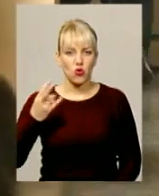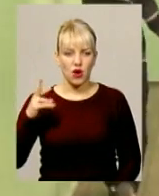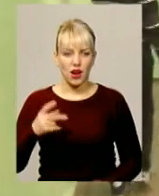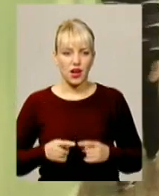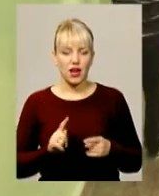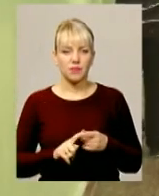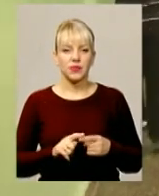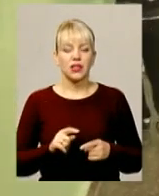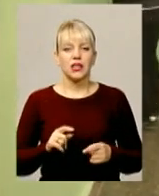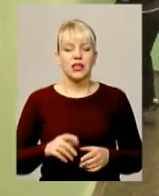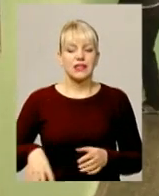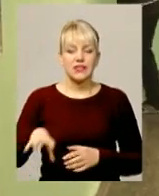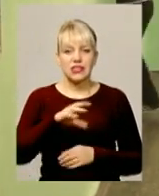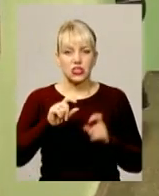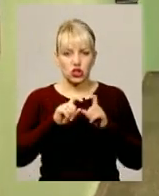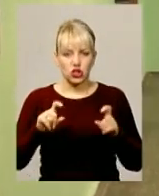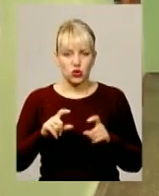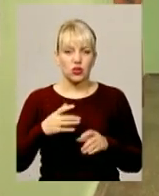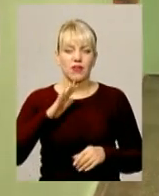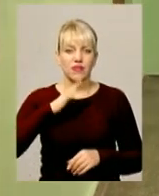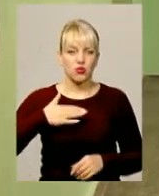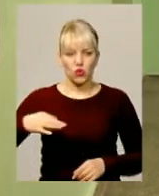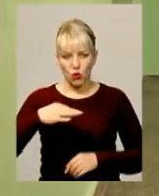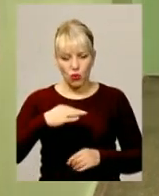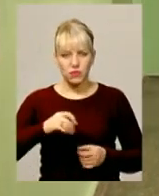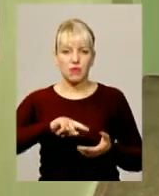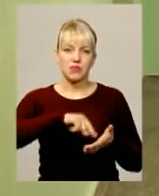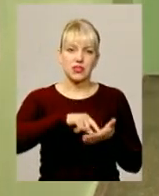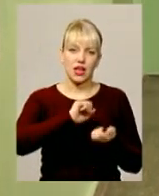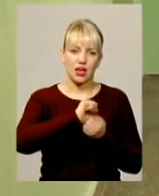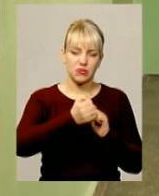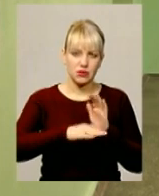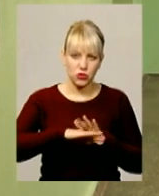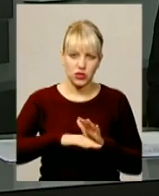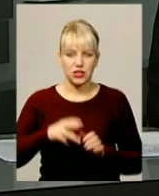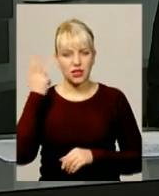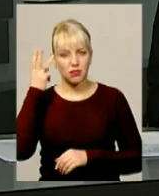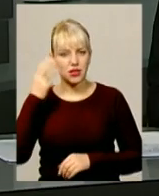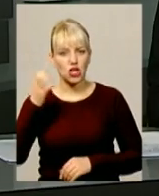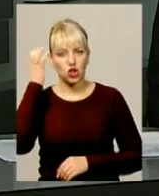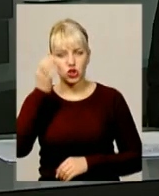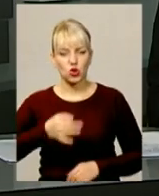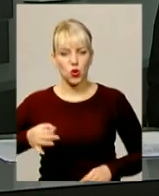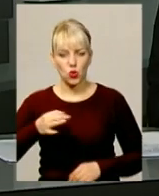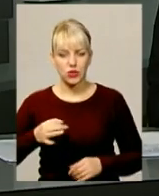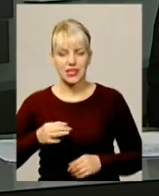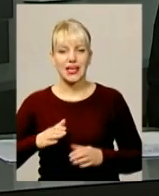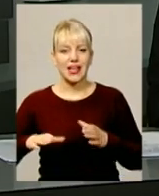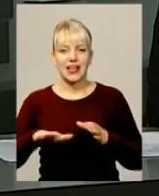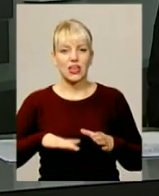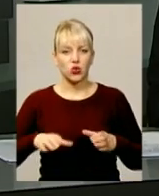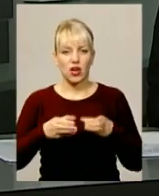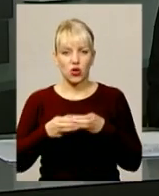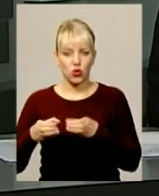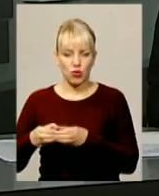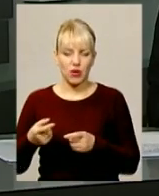закриті на карантину, хоплює всю область. У містах Хмельницькому та Кам'янці-Подільському, а також в Чорноострівській тергромаді та Ізяславському районі